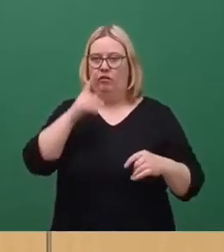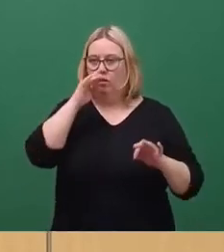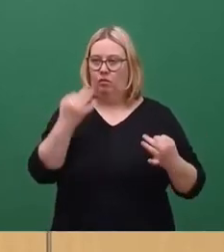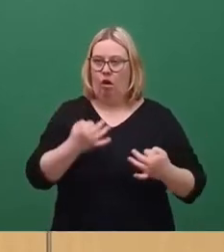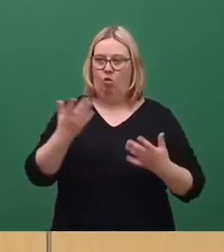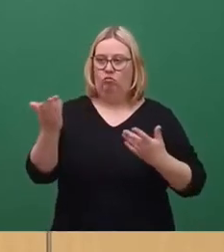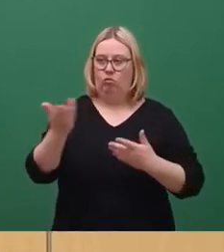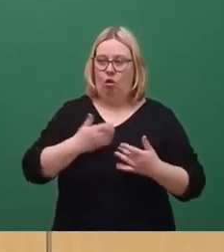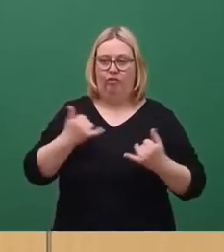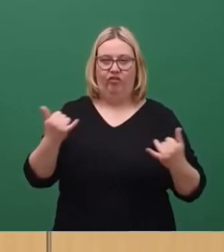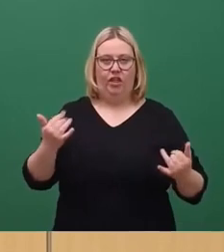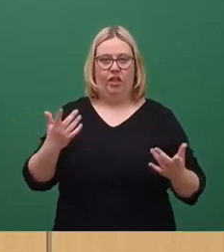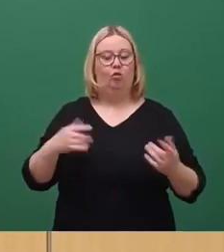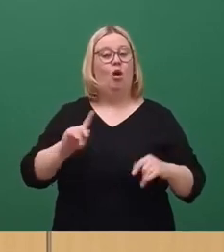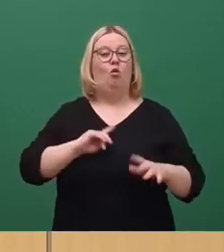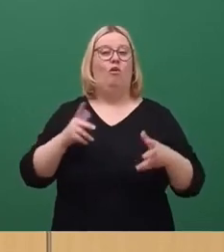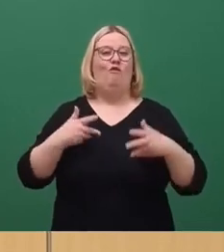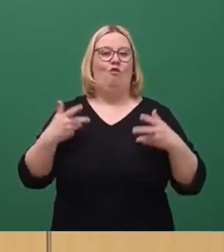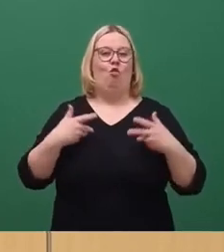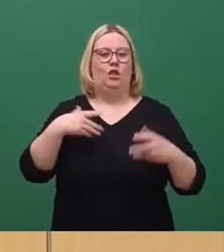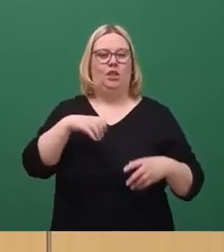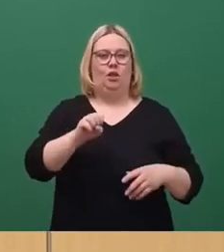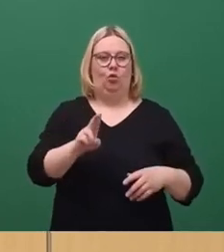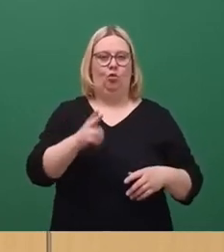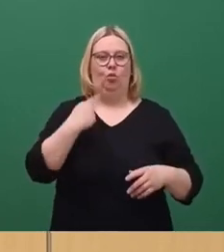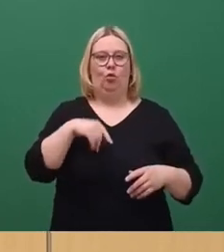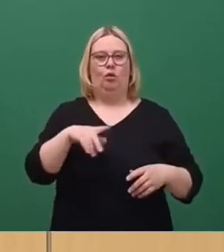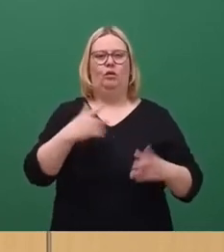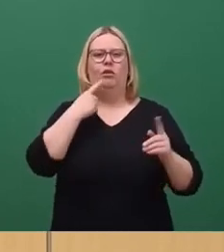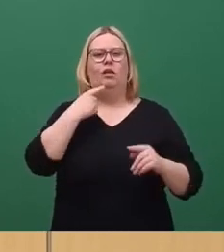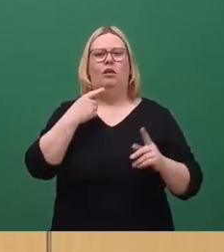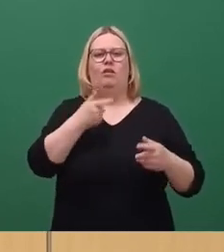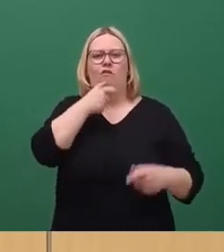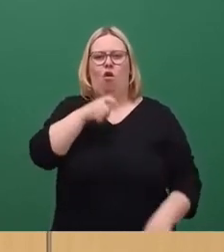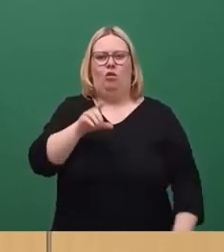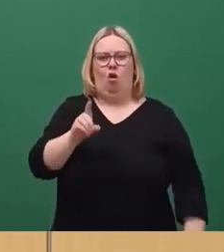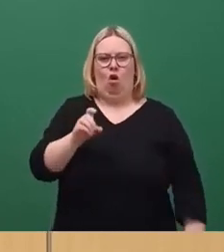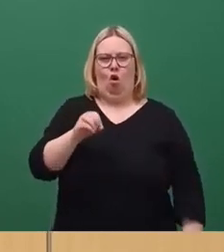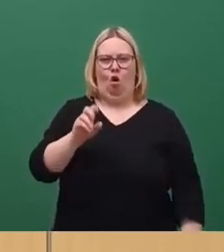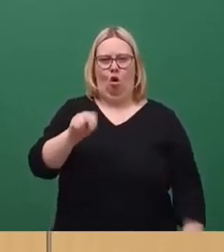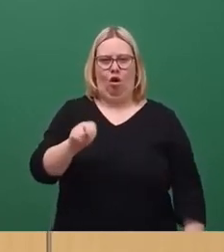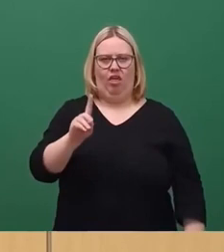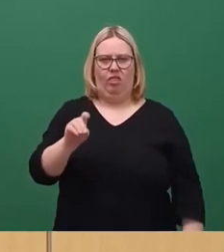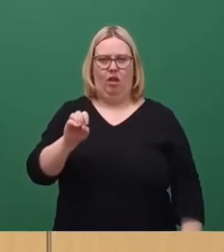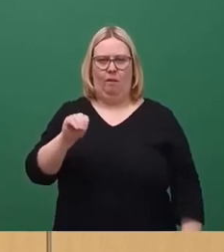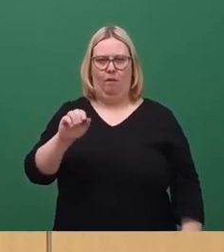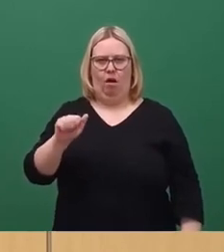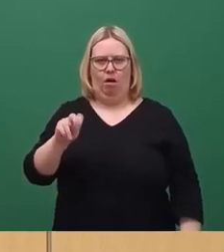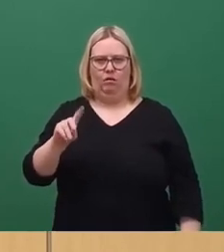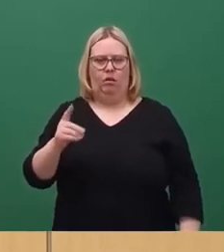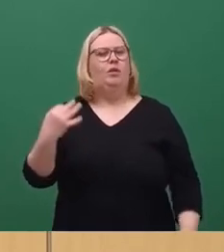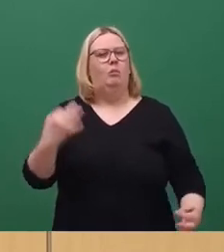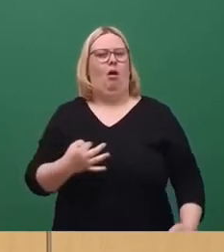interessanterweise, das hat mich sehr gefreut, CDU hat ja das Wort On-Demand-Prüfen auch in einem Antrag, den wir heute hoffentlich noch beschließen